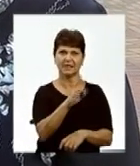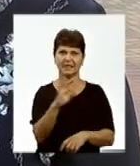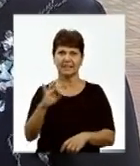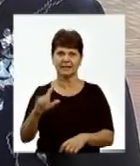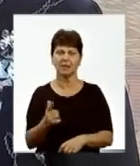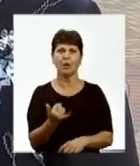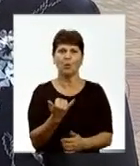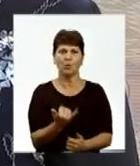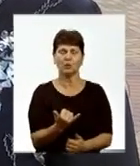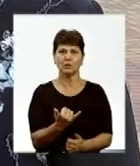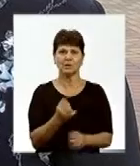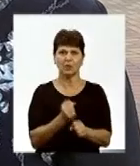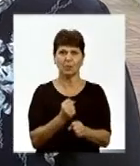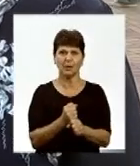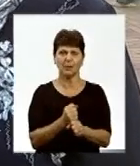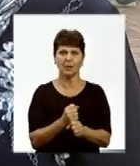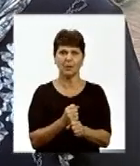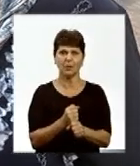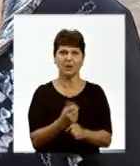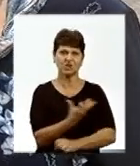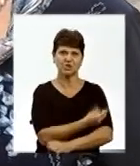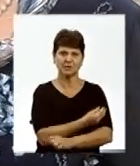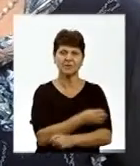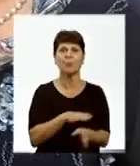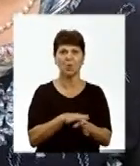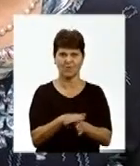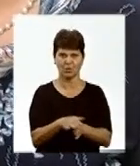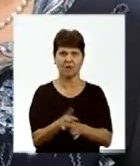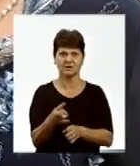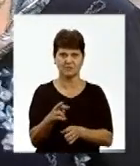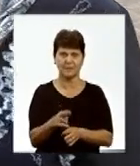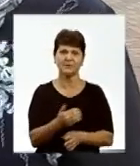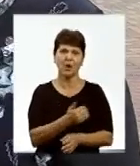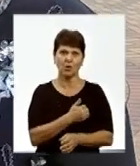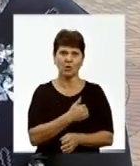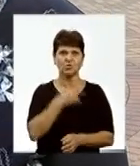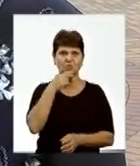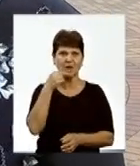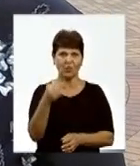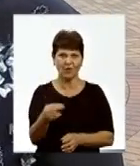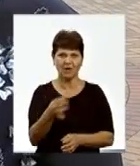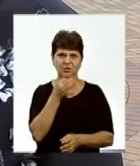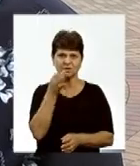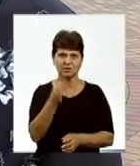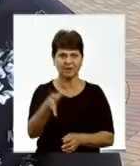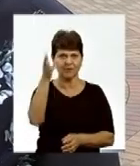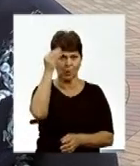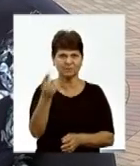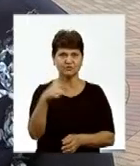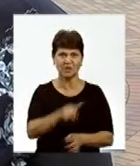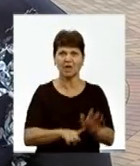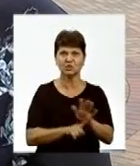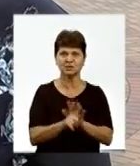сьогодні робимо, дані щеплення проводяться. Я хочу зауважити, що враховуючи те, що